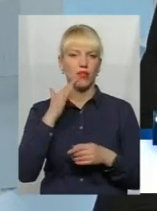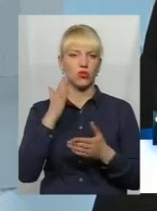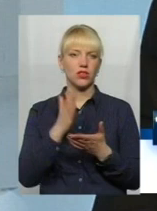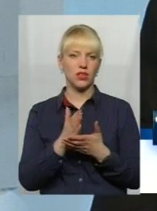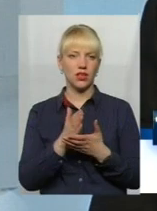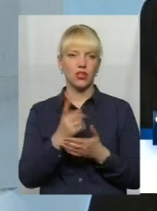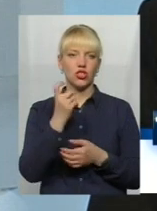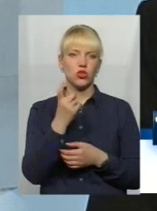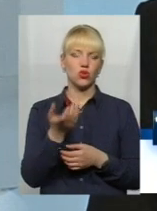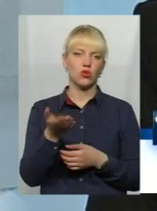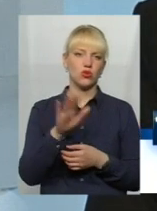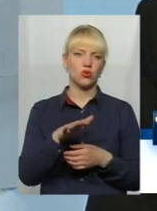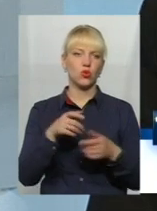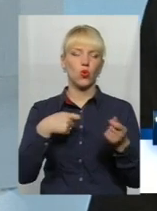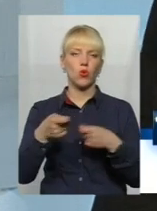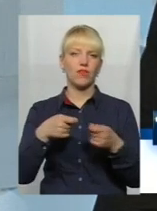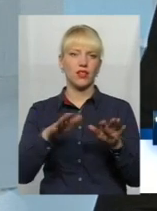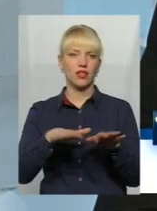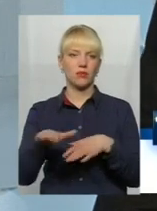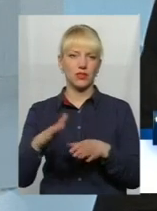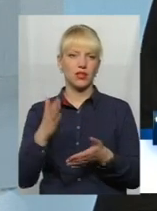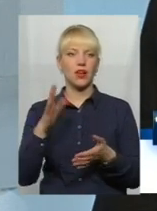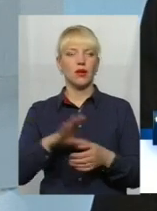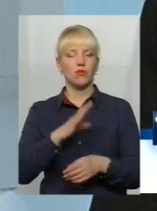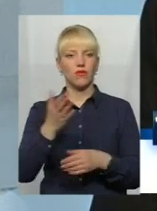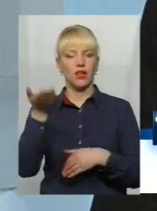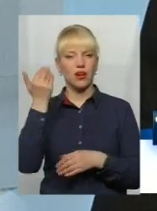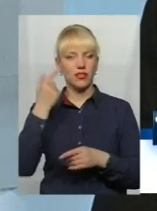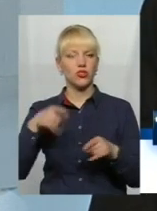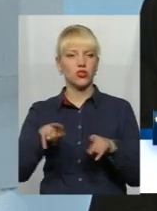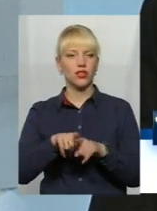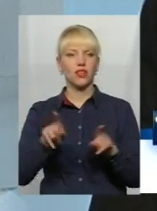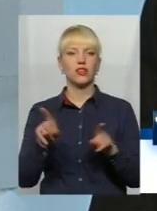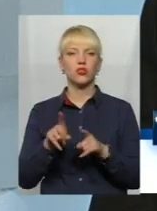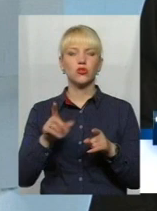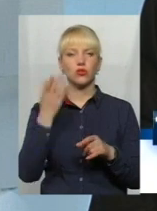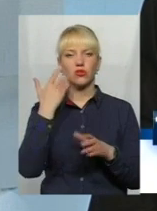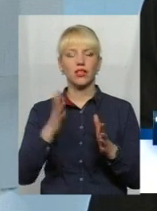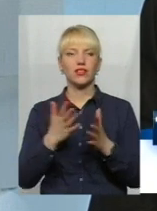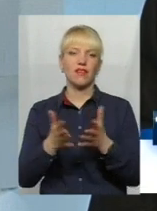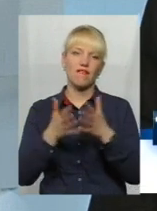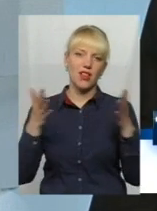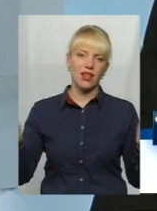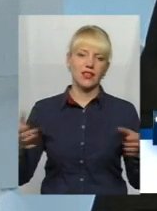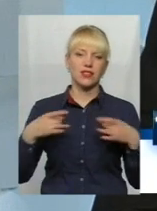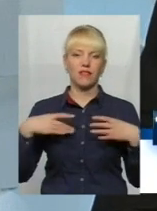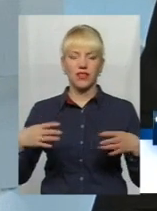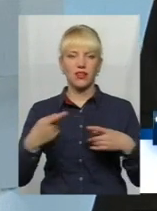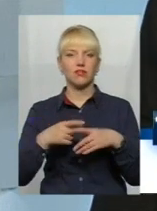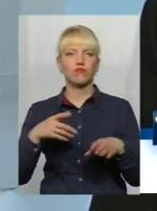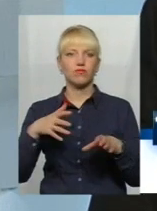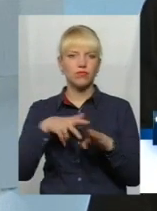є більше ста торгівельних місць. Бувало раніше таке, що коли великі якісь там свята, загрузки в павільйонах,